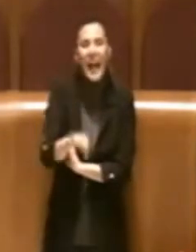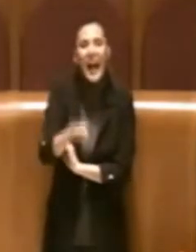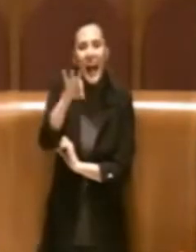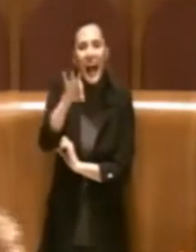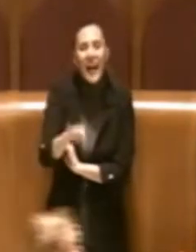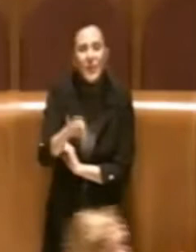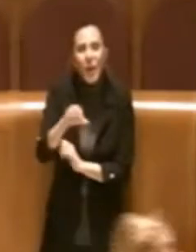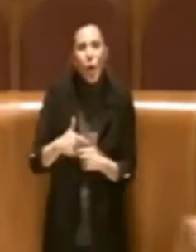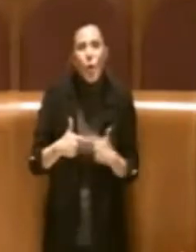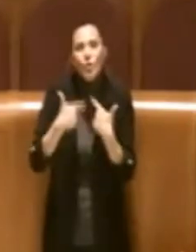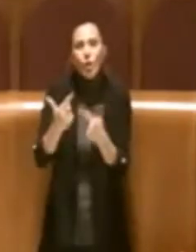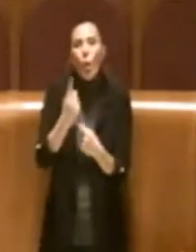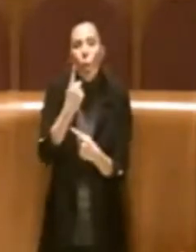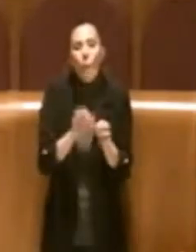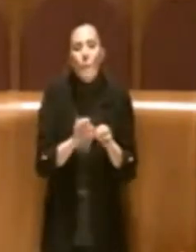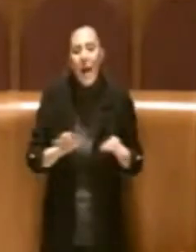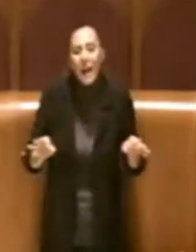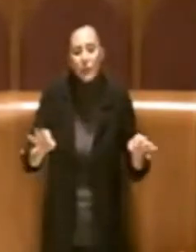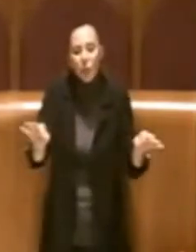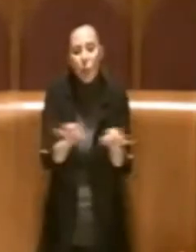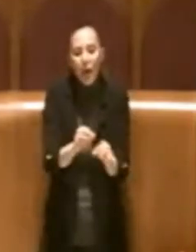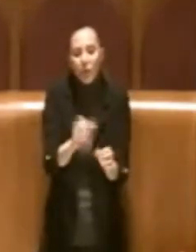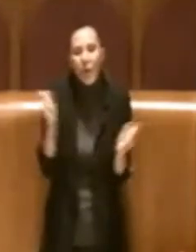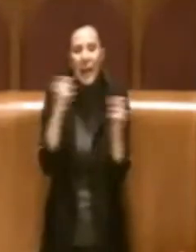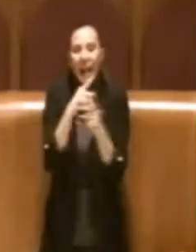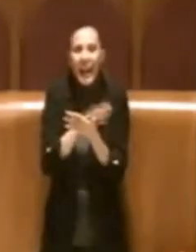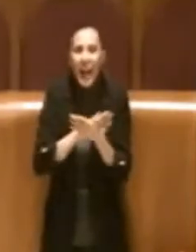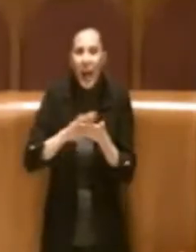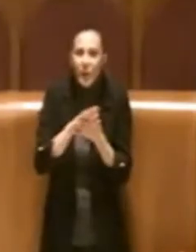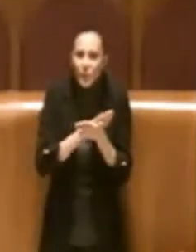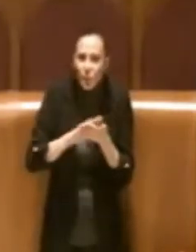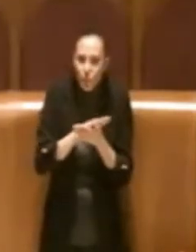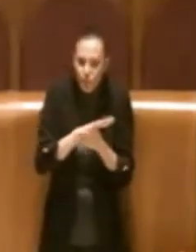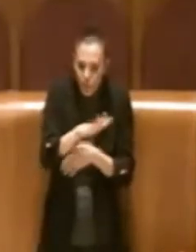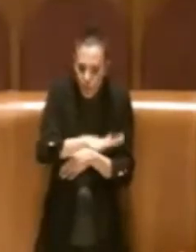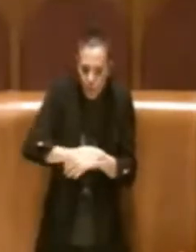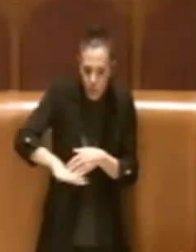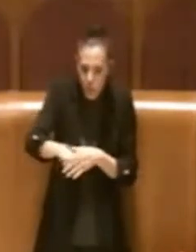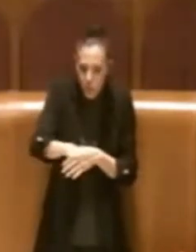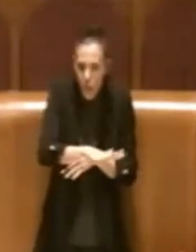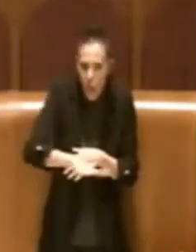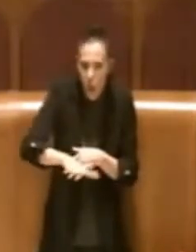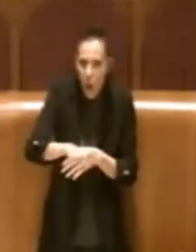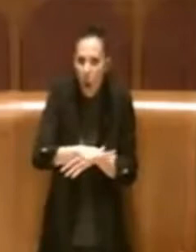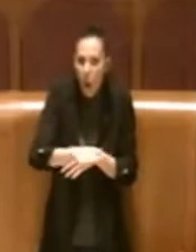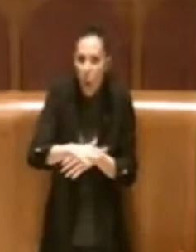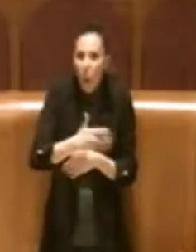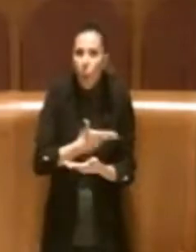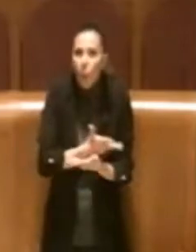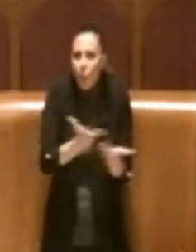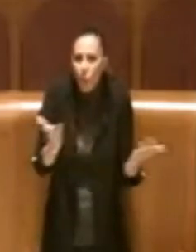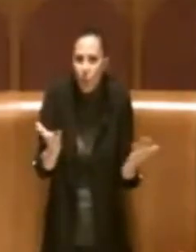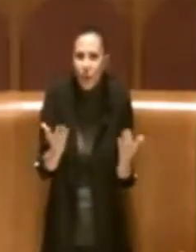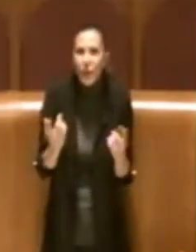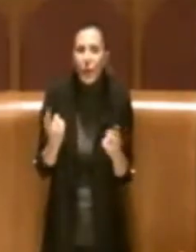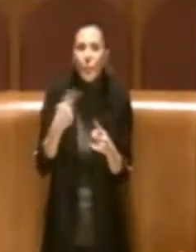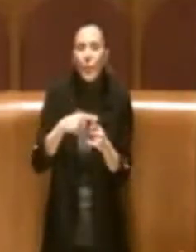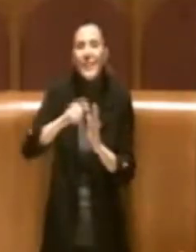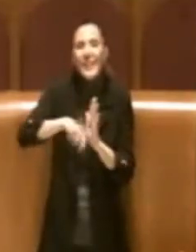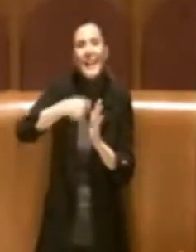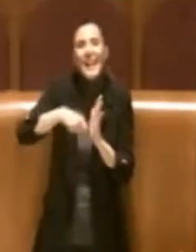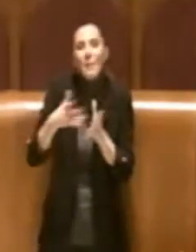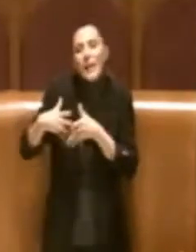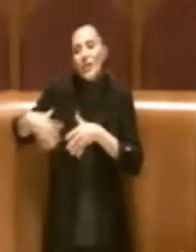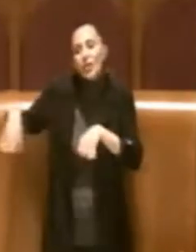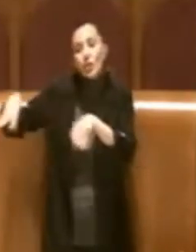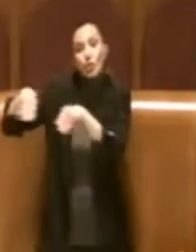concessione di un metro quadro di suolo pubblico gratuito, il rimando a delibere di giunta per